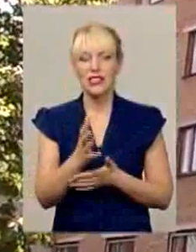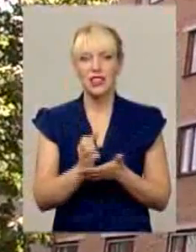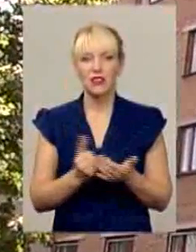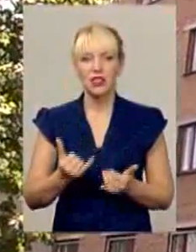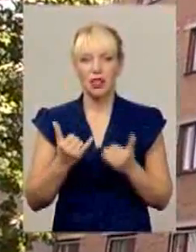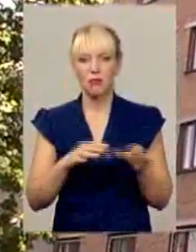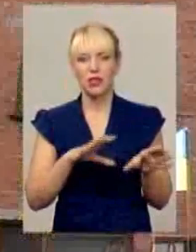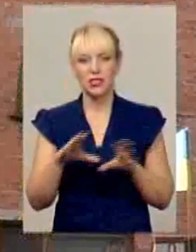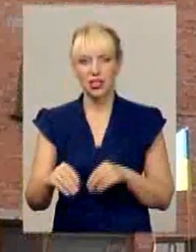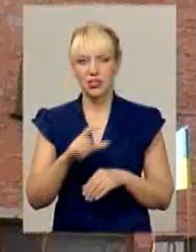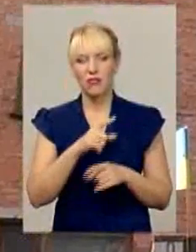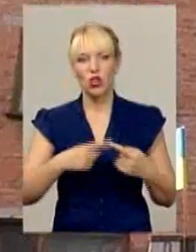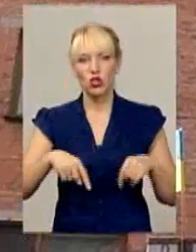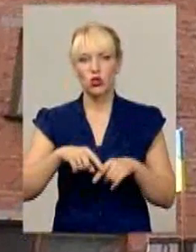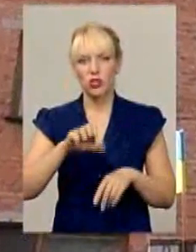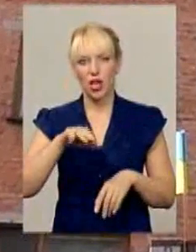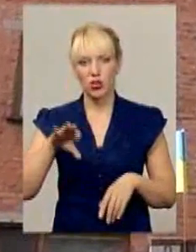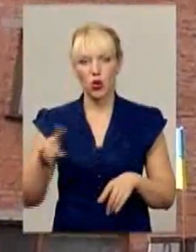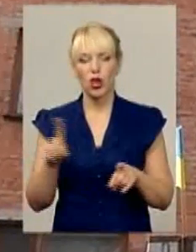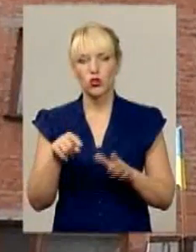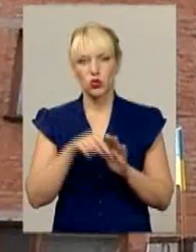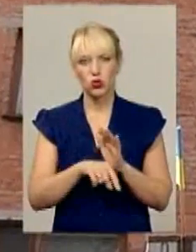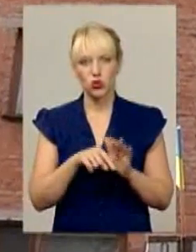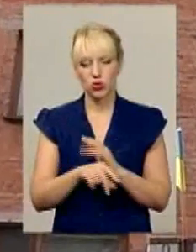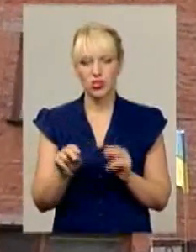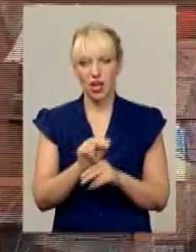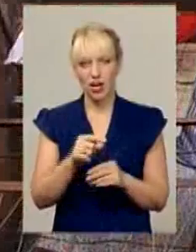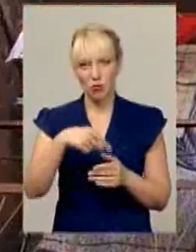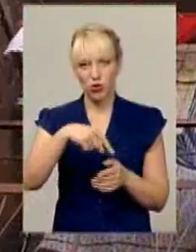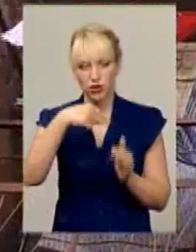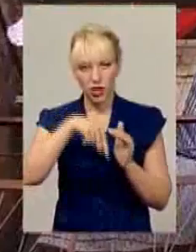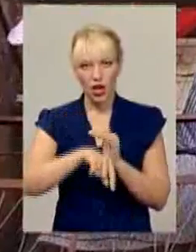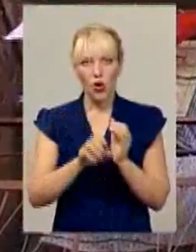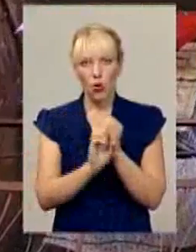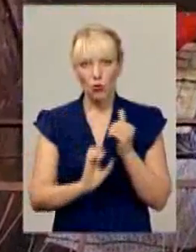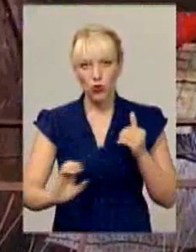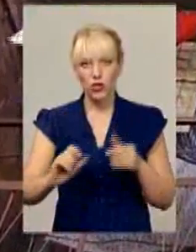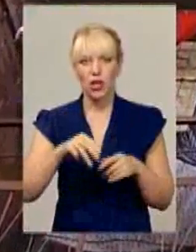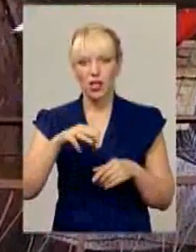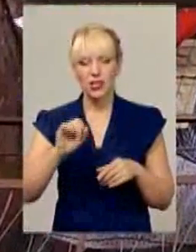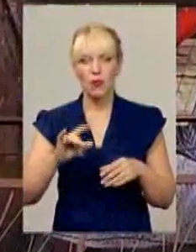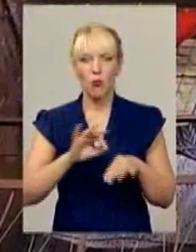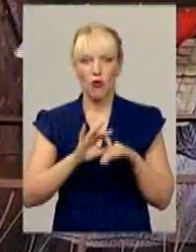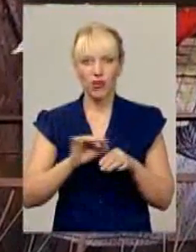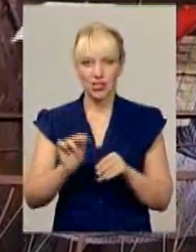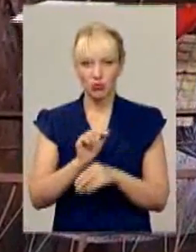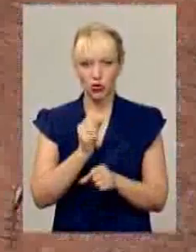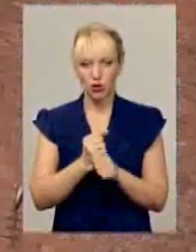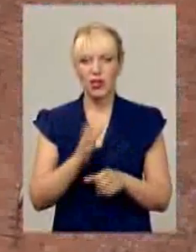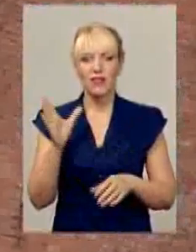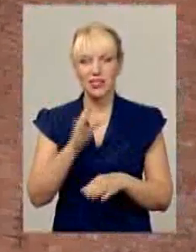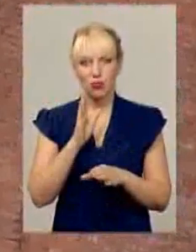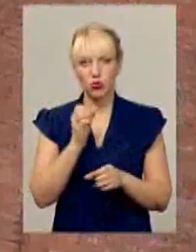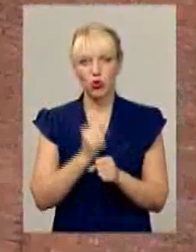які вже скоро повинні приїхати. Що стосується ремонту комунікацій та проведення необхідних санітарних робіт, то комунальники запевняють, що будуть робити все